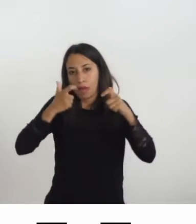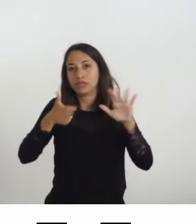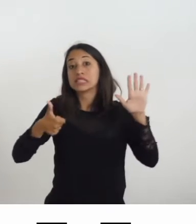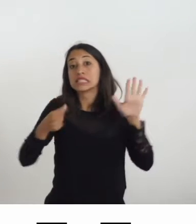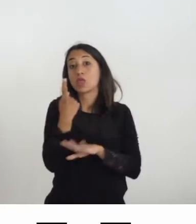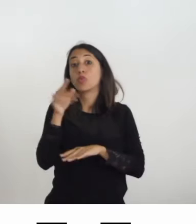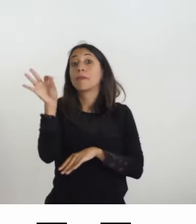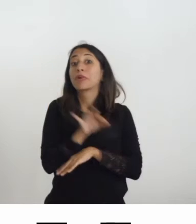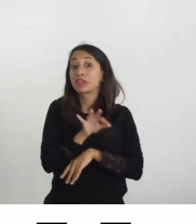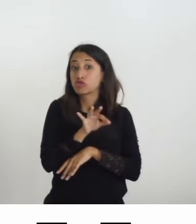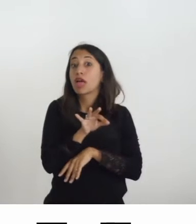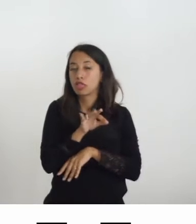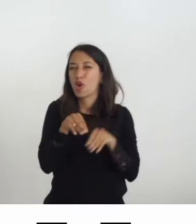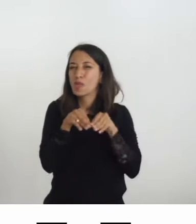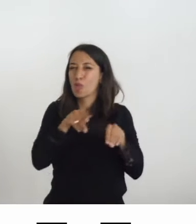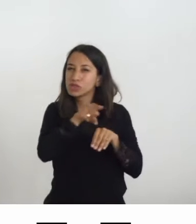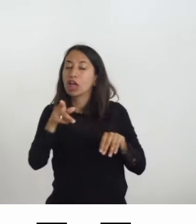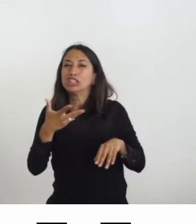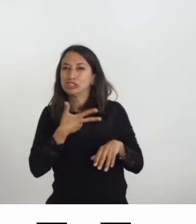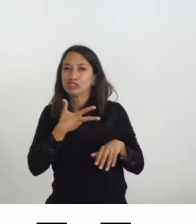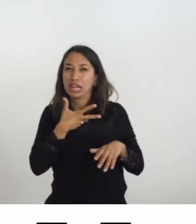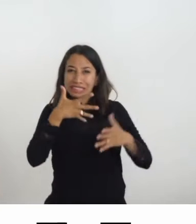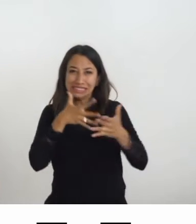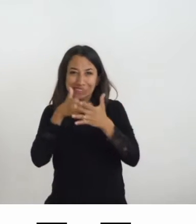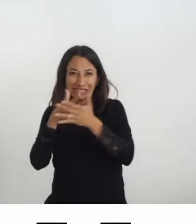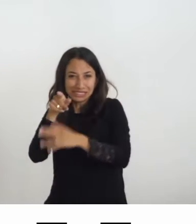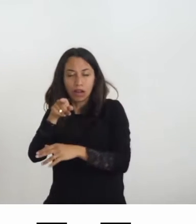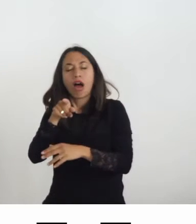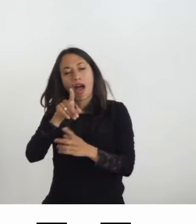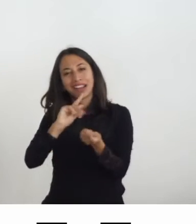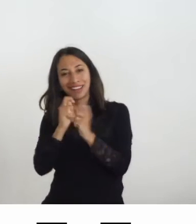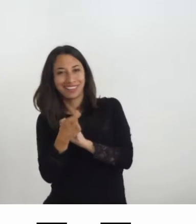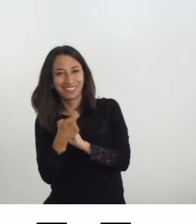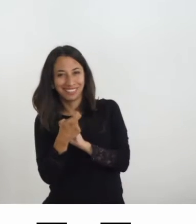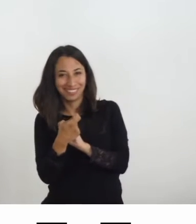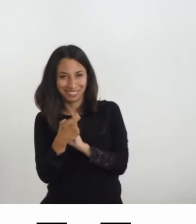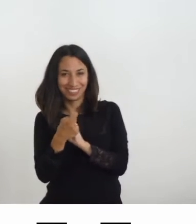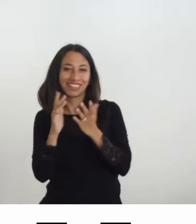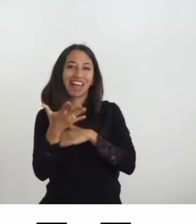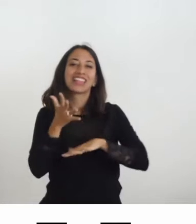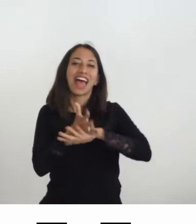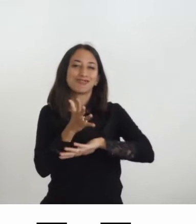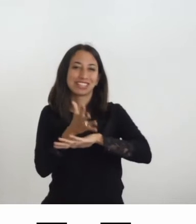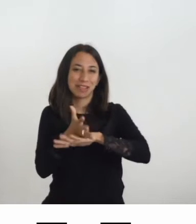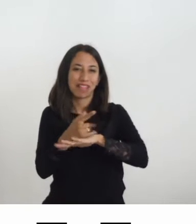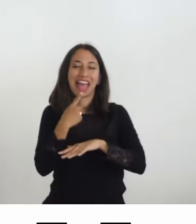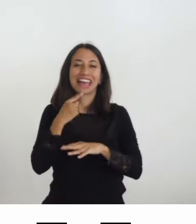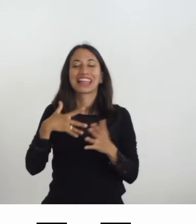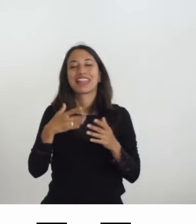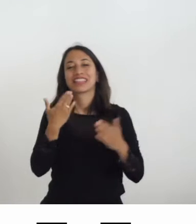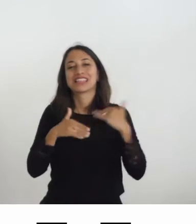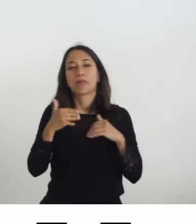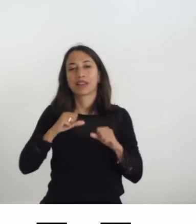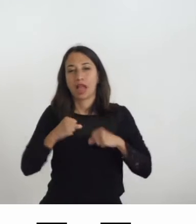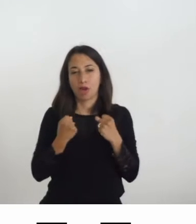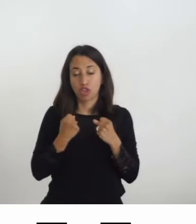che hanno strutture architettoniche all'edificio con accessibilità motoria, ma rimaniamo